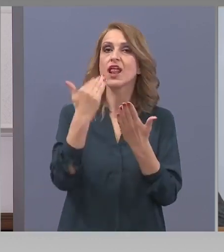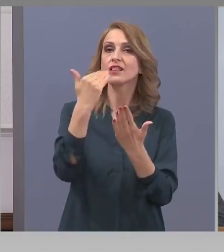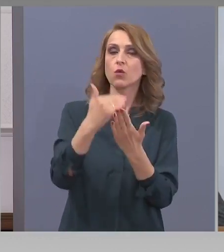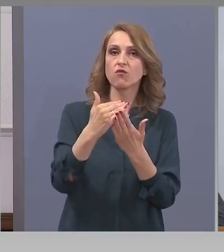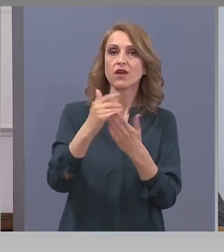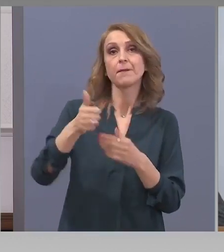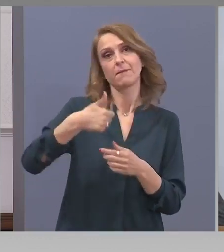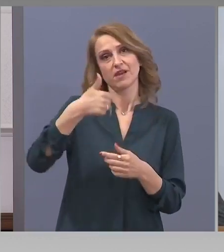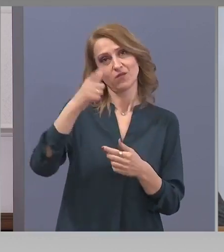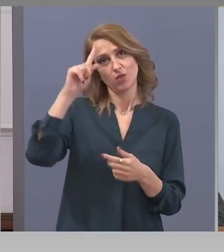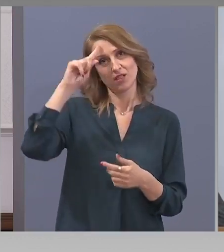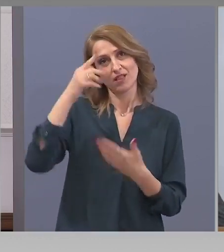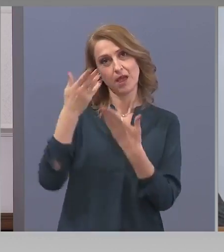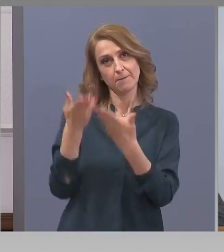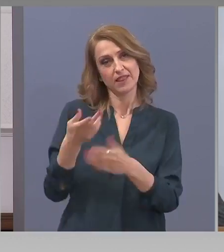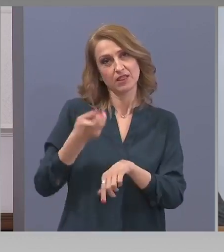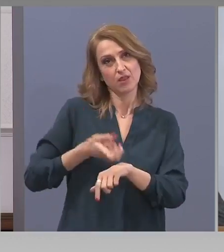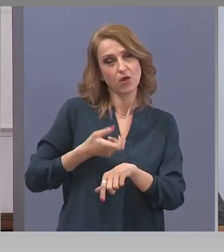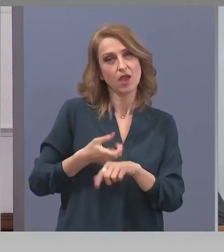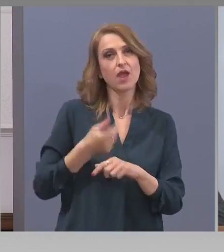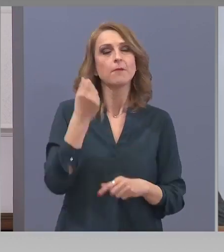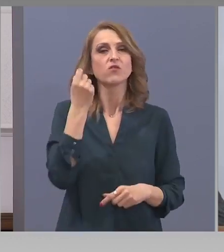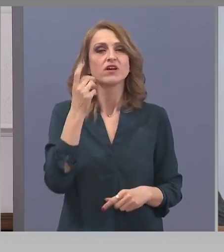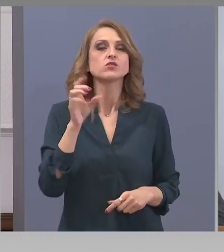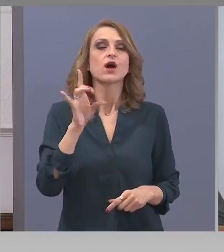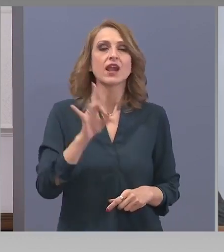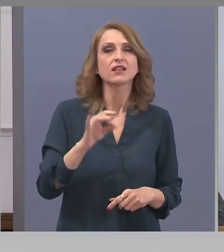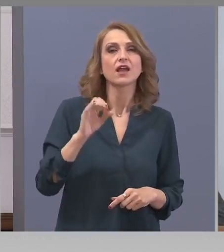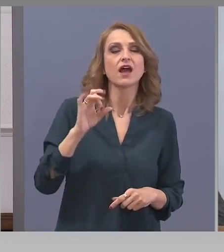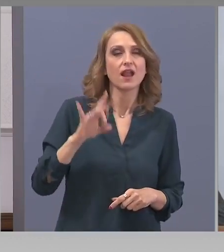започна с дамите. П. Р. А. Гирова.